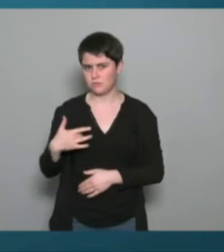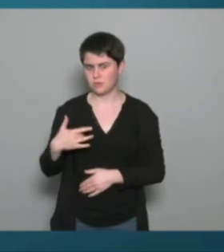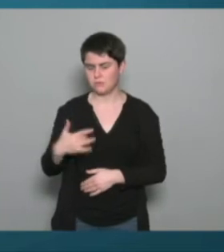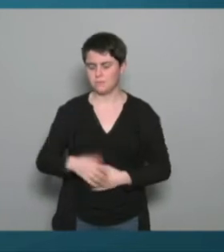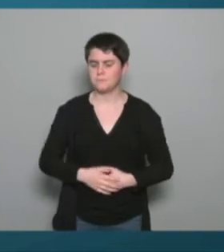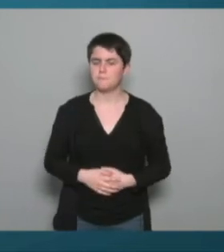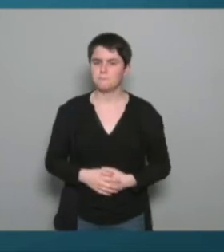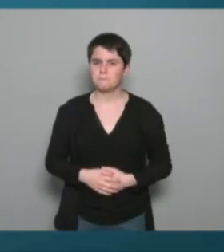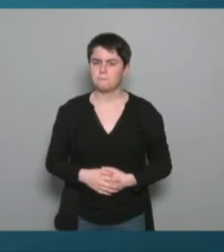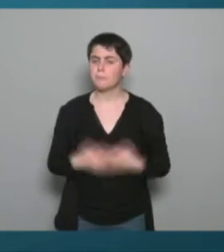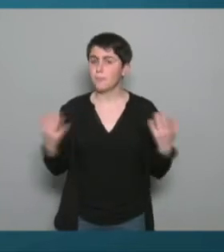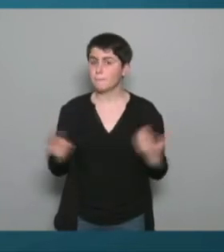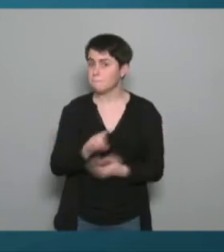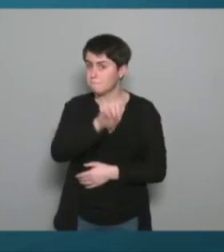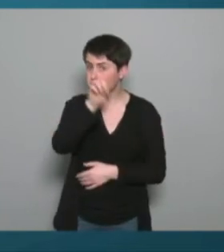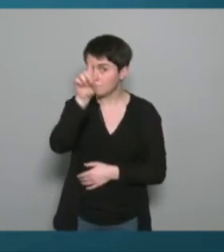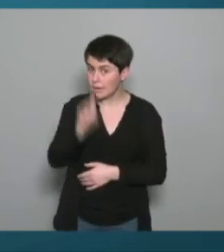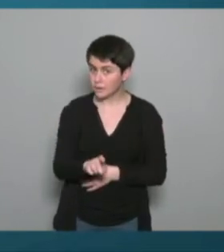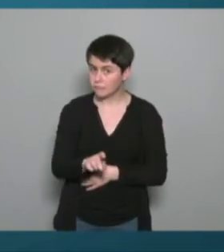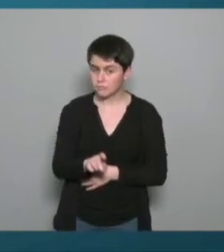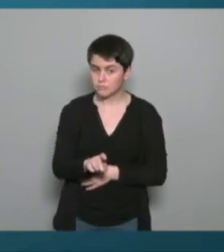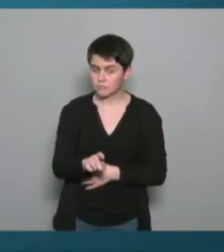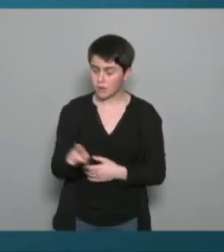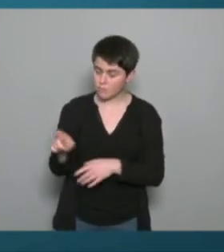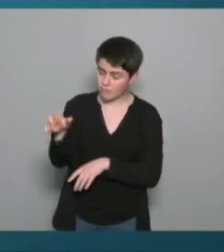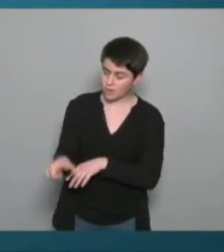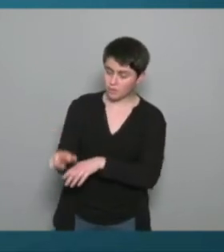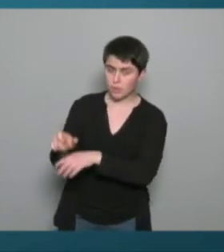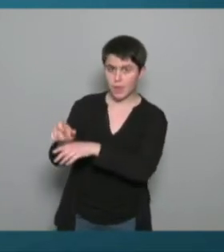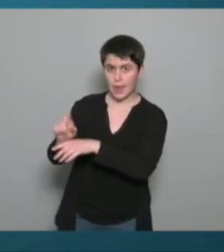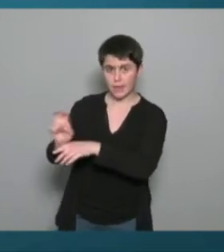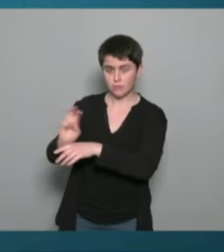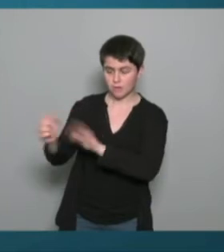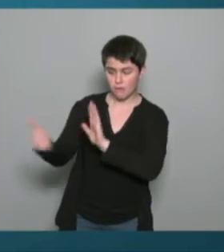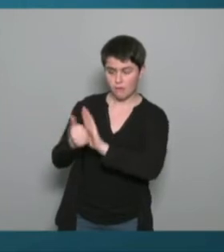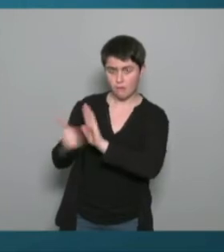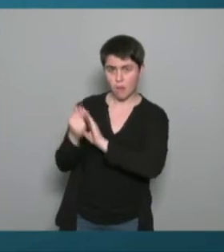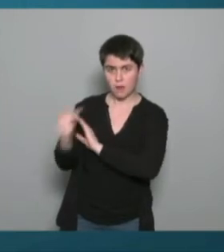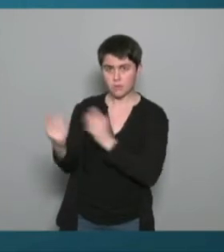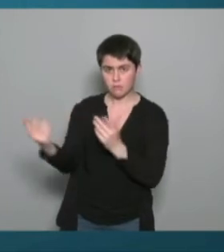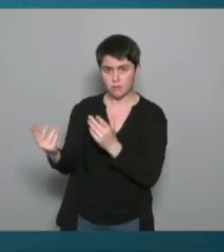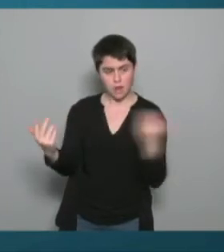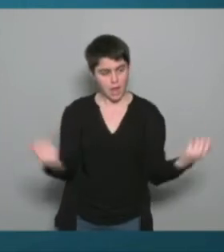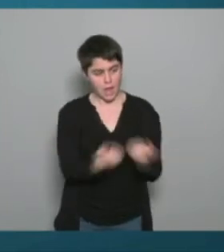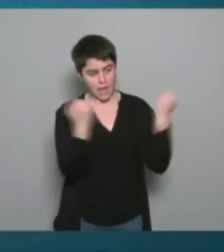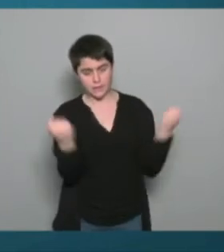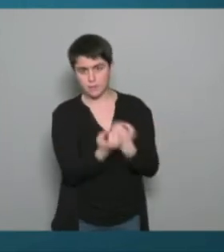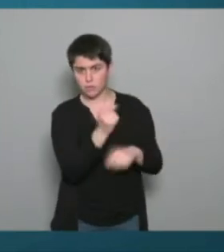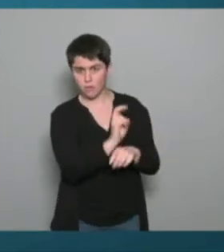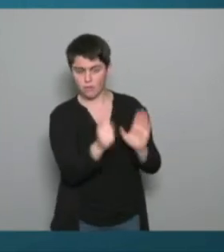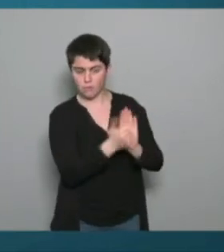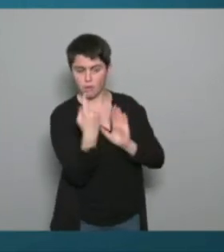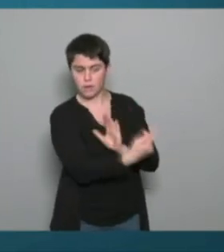l'éducateur de l'enseignant à pas dans ce parcours et est-ce qu'il peut être finalement à la